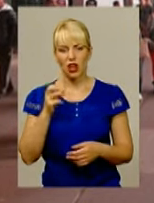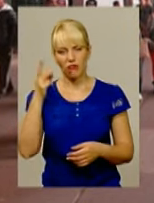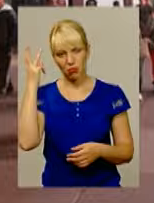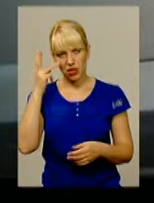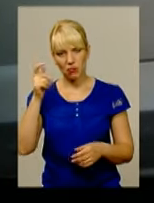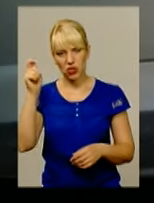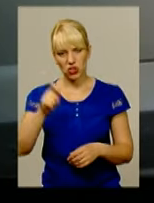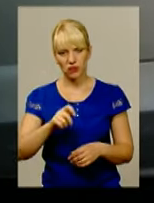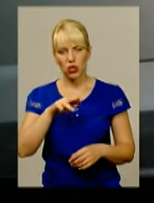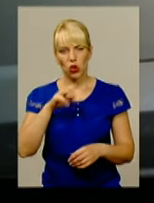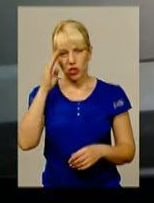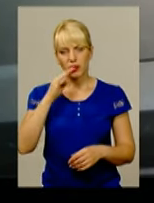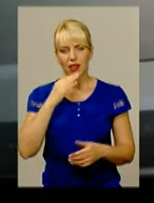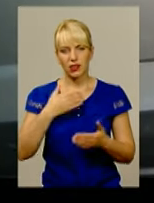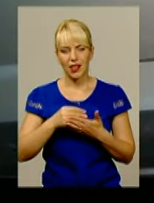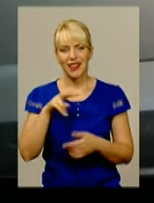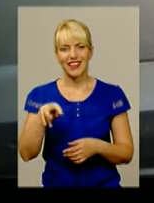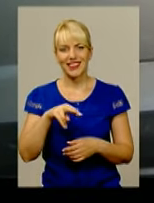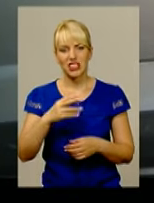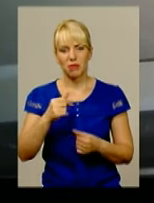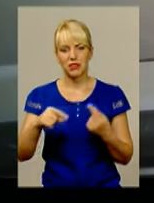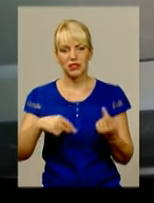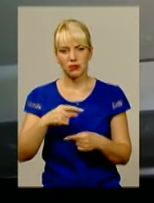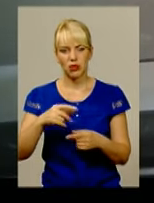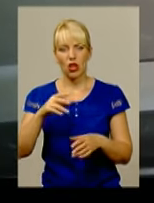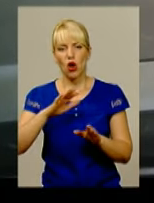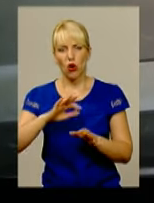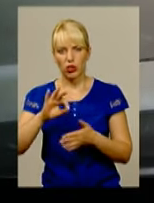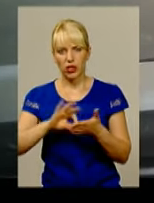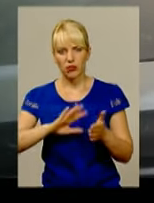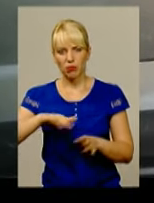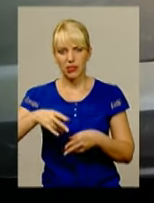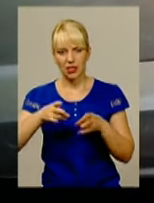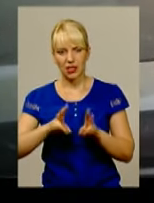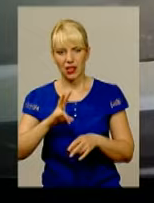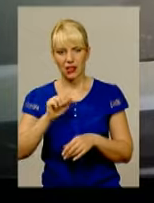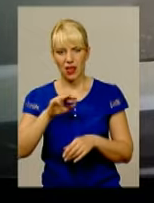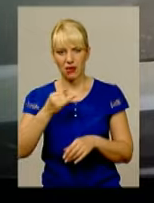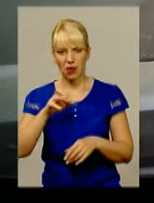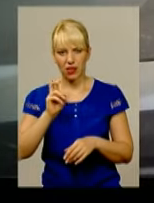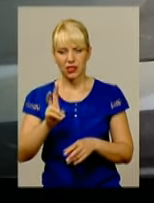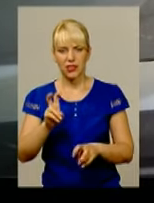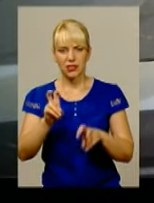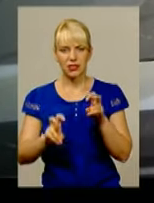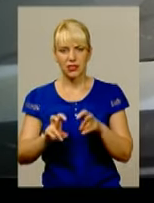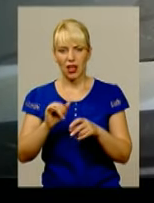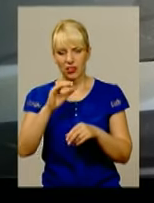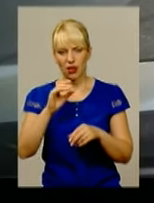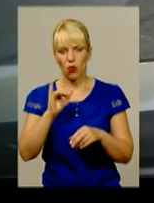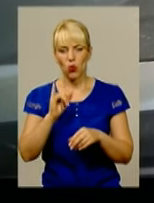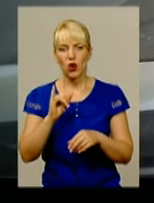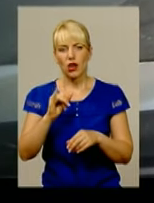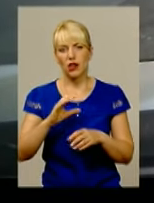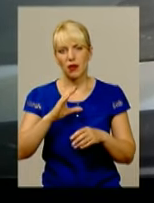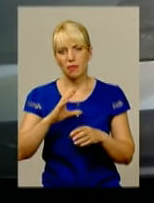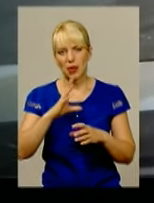Летичівського бізнесмена. Одразу після трагедії на дорозі Неймак, за словами свідків, сідає до салону мікроавтобусу та їде. Водночас на місце